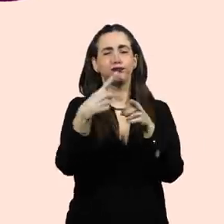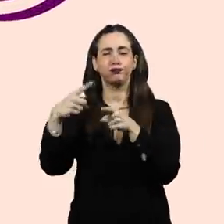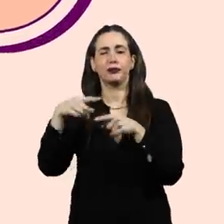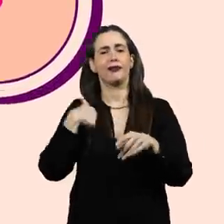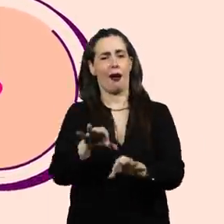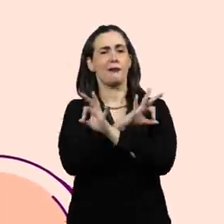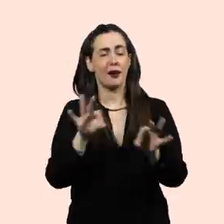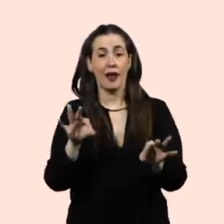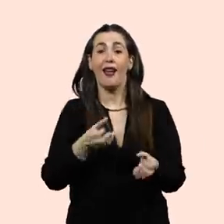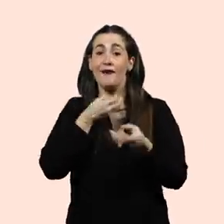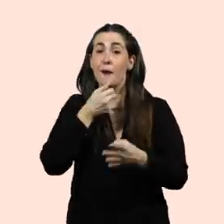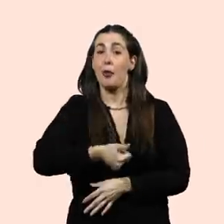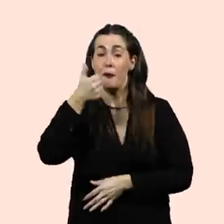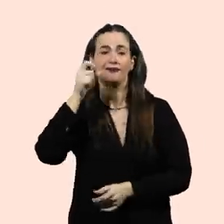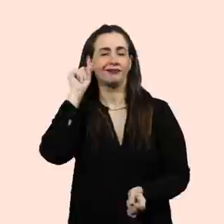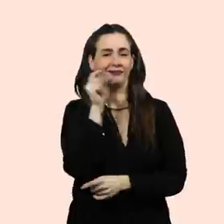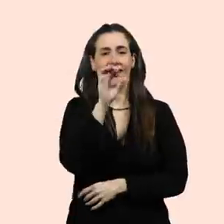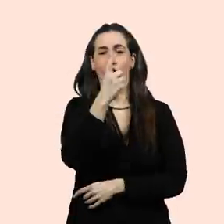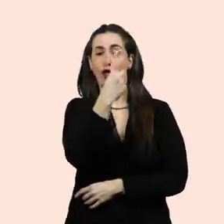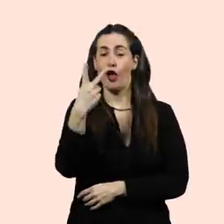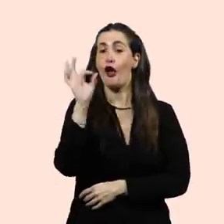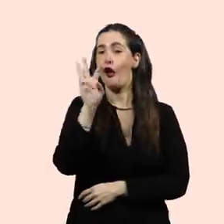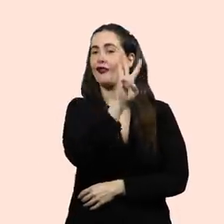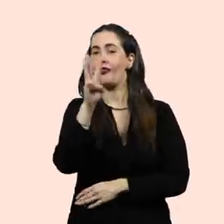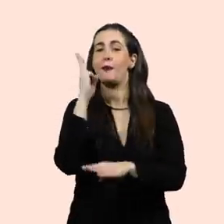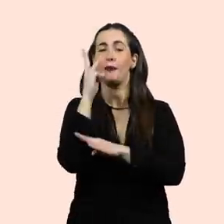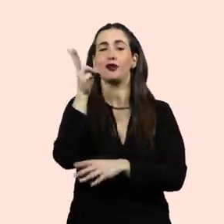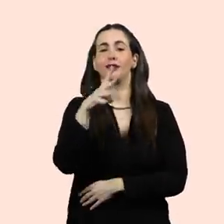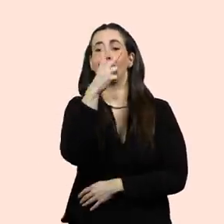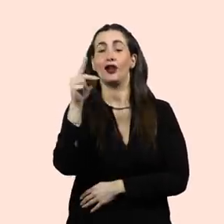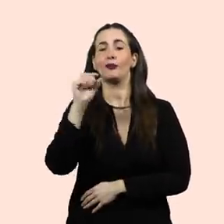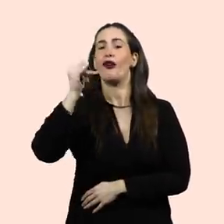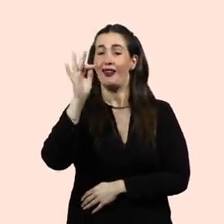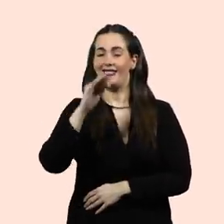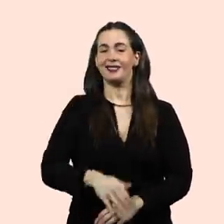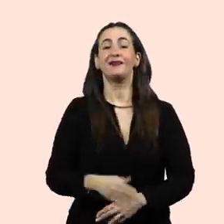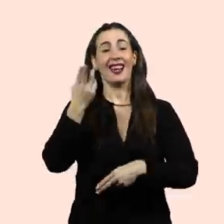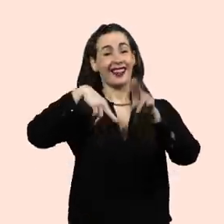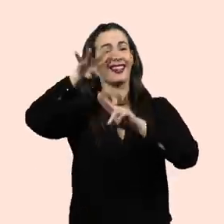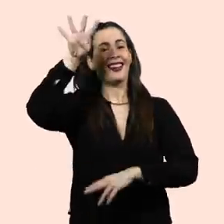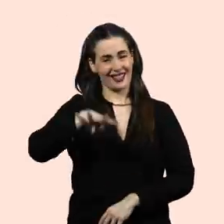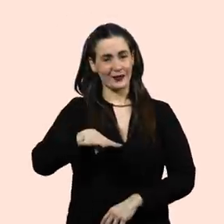col·lectius. Més informació al 012 o a parlament2021.cat. Generalitat de Catalunya